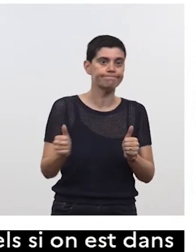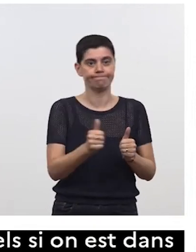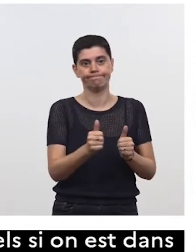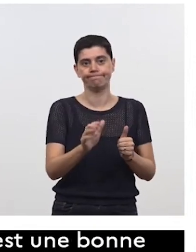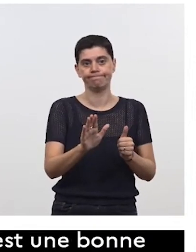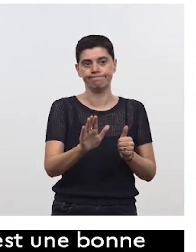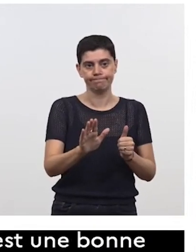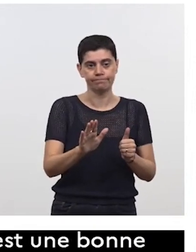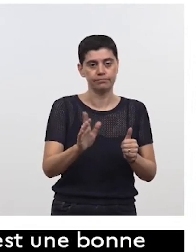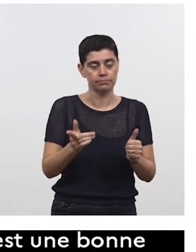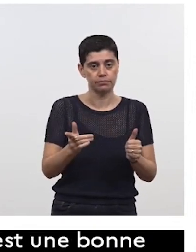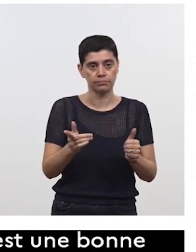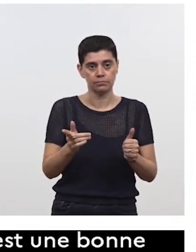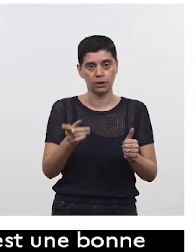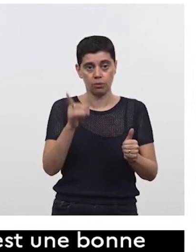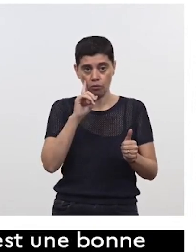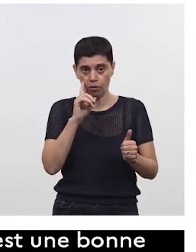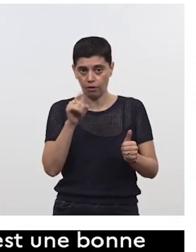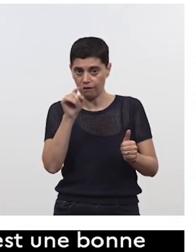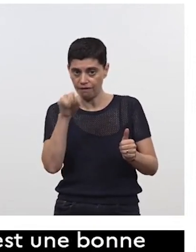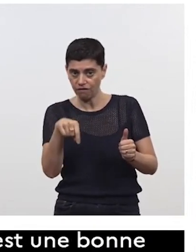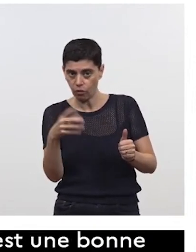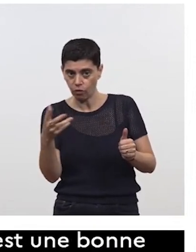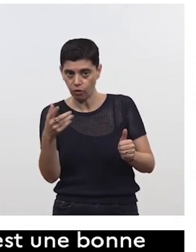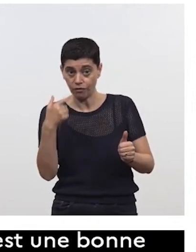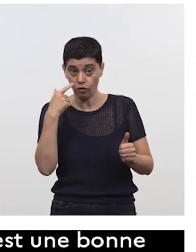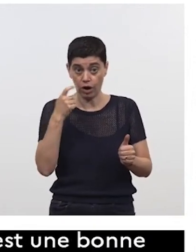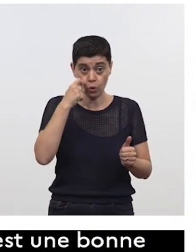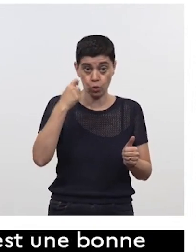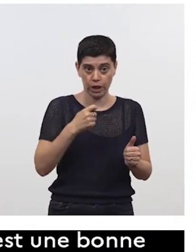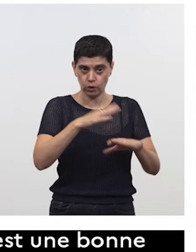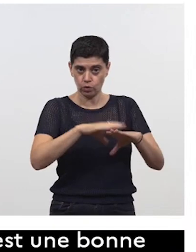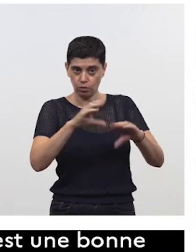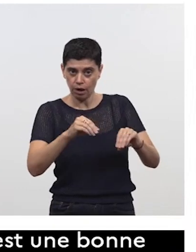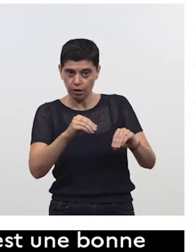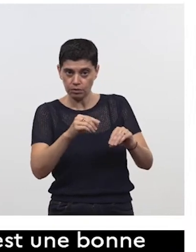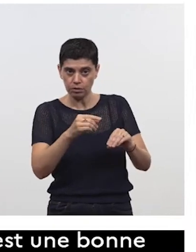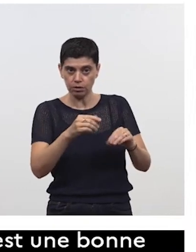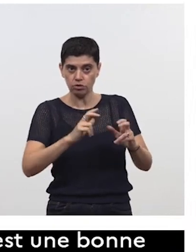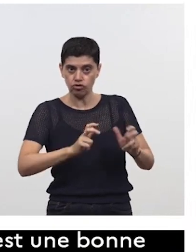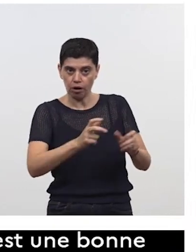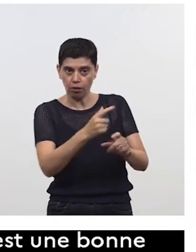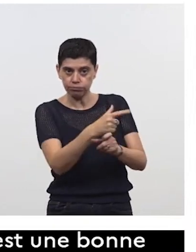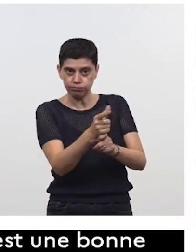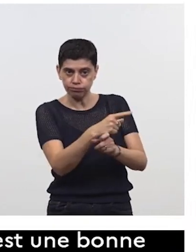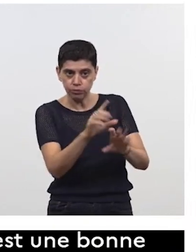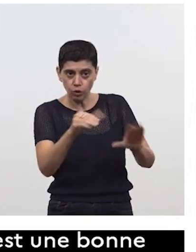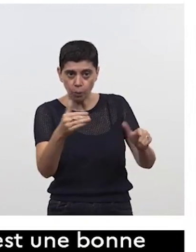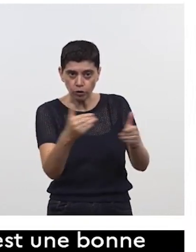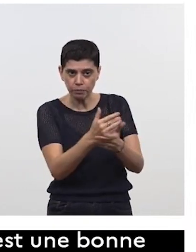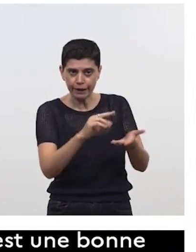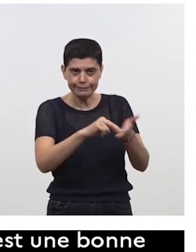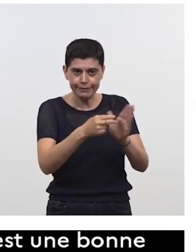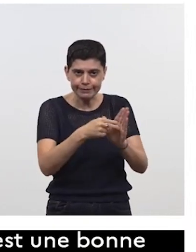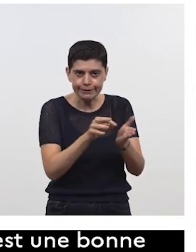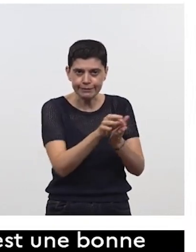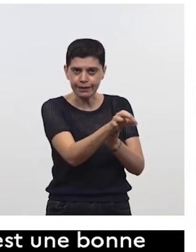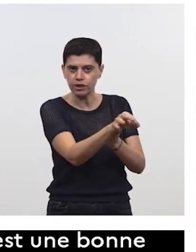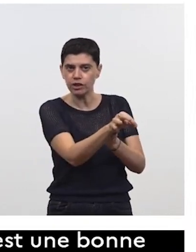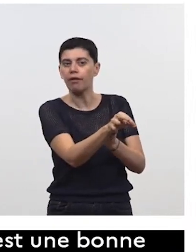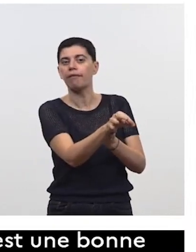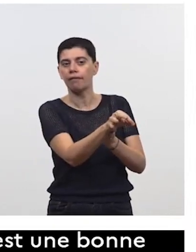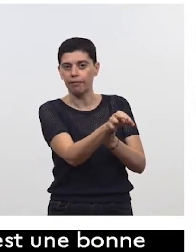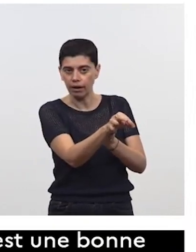tirer suffisamment les conclusions du combat terrestre auquel on assiste en Ukraine et c'est pour ça que depuis juillet il y ce